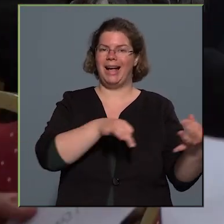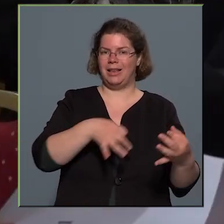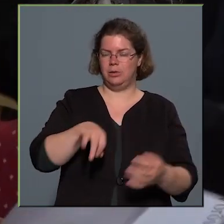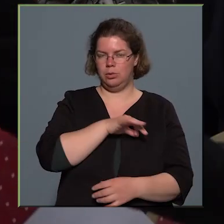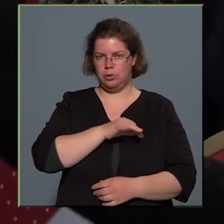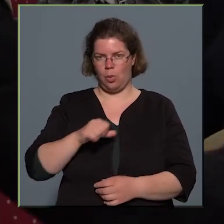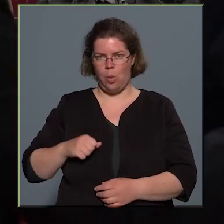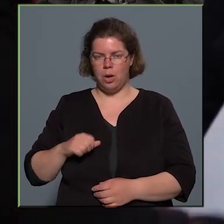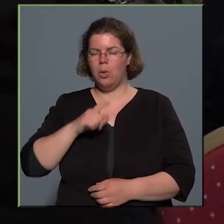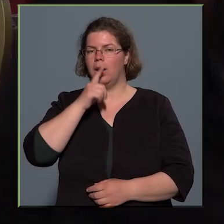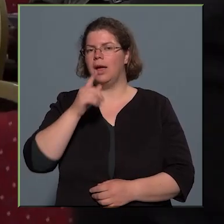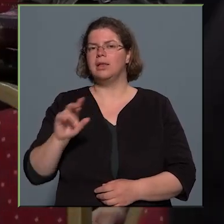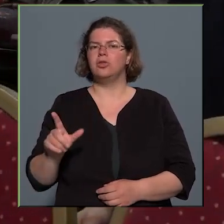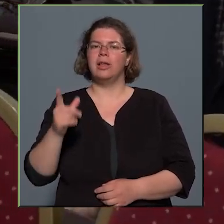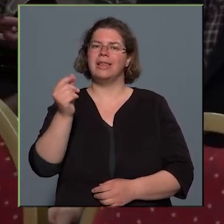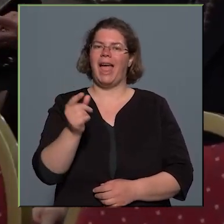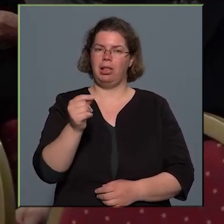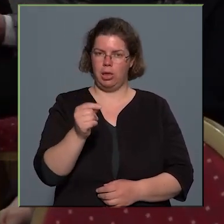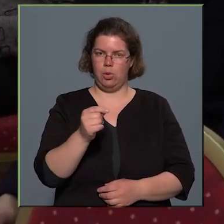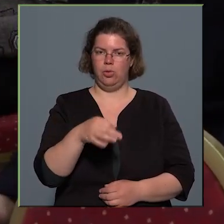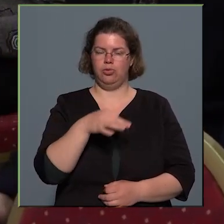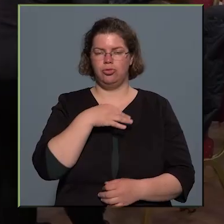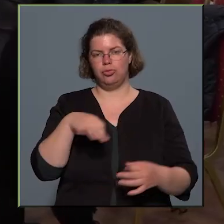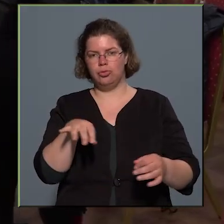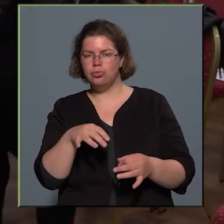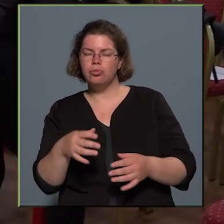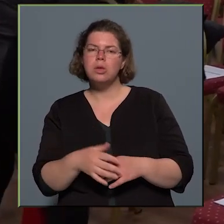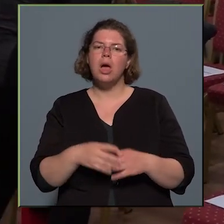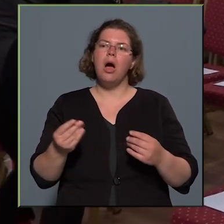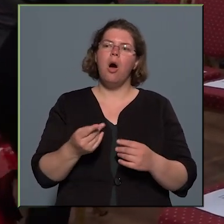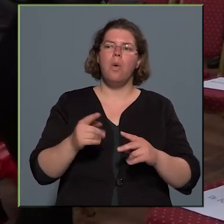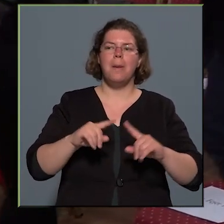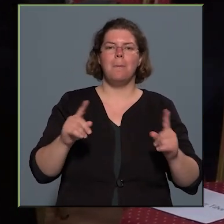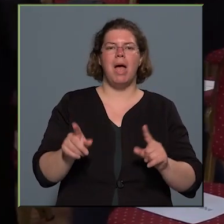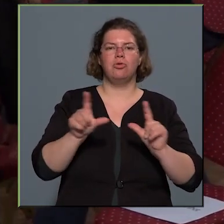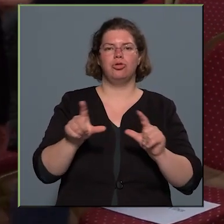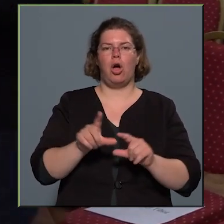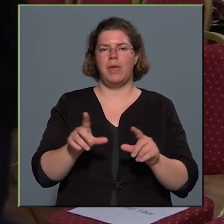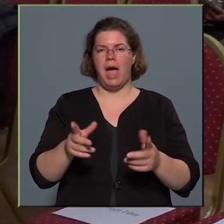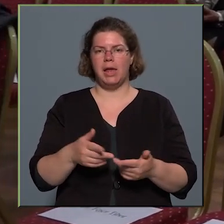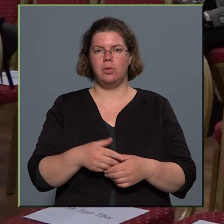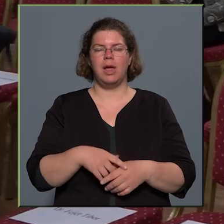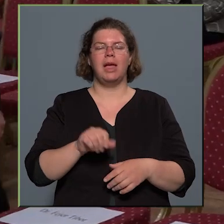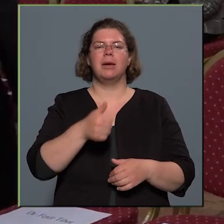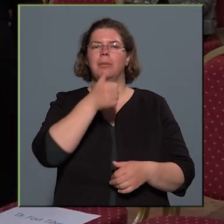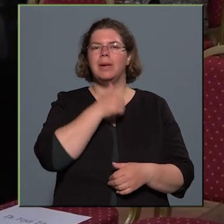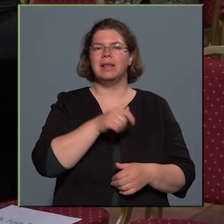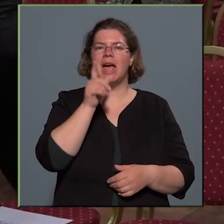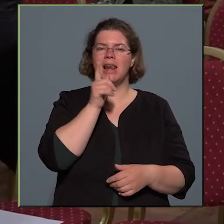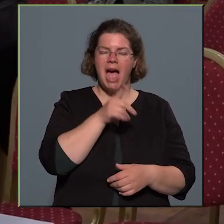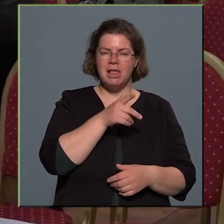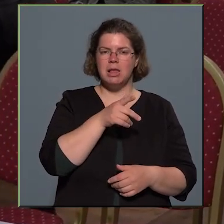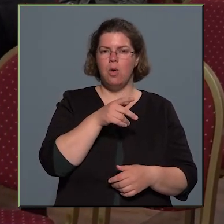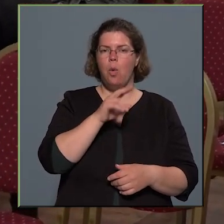lesznek kettős versenyek is, ahol pedig más tanárok, az egyikben Píter László Zsolt, Oboa